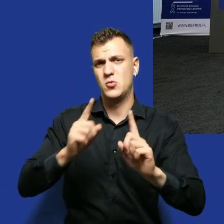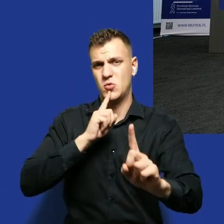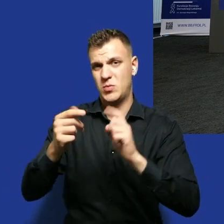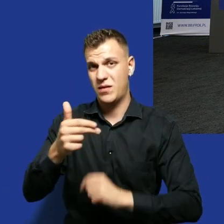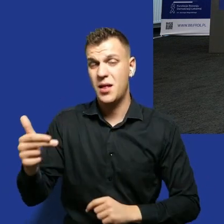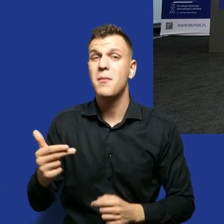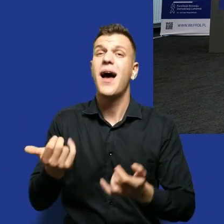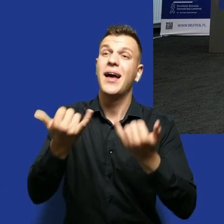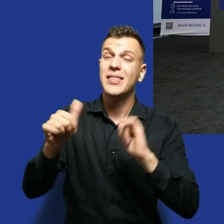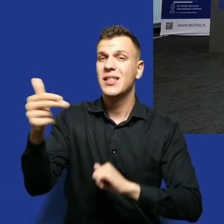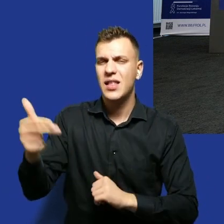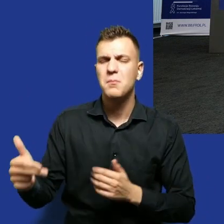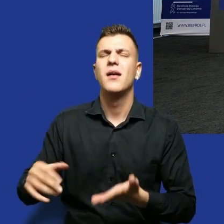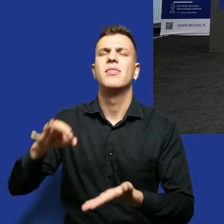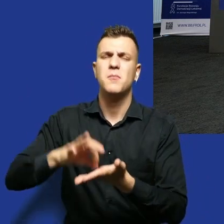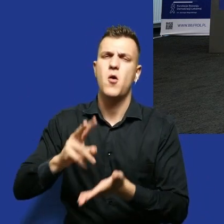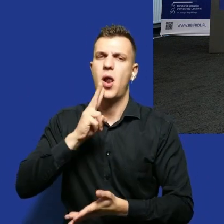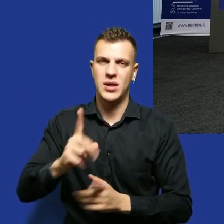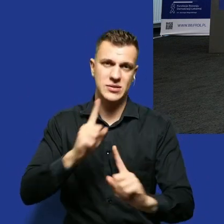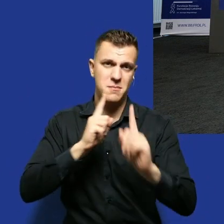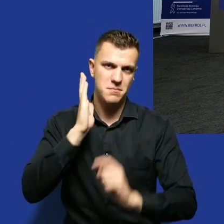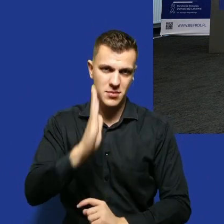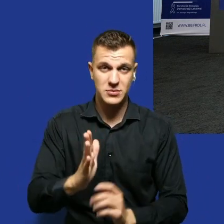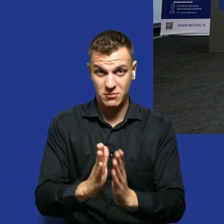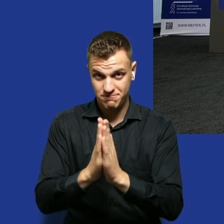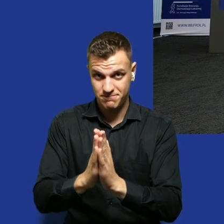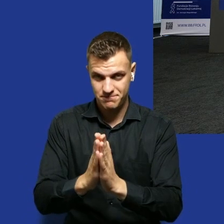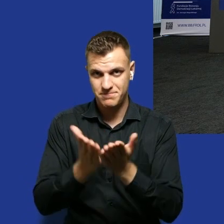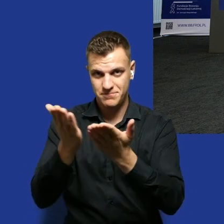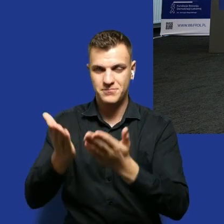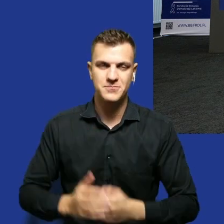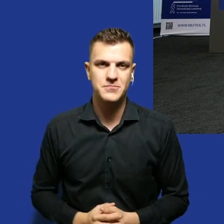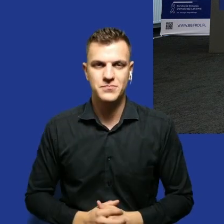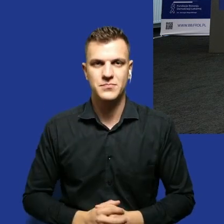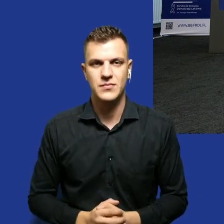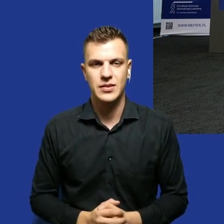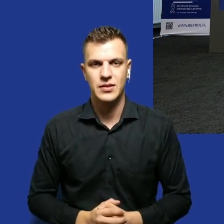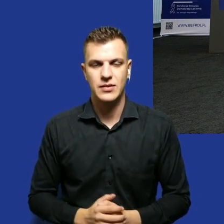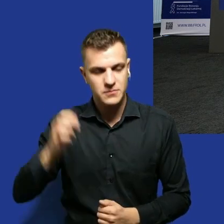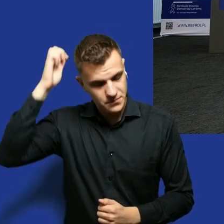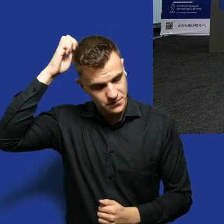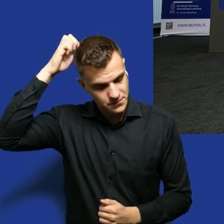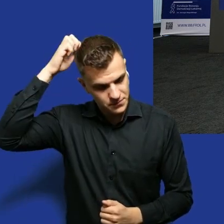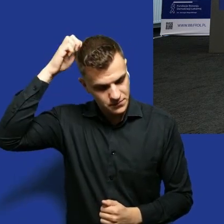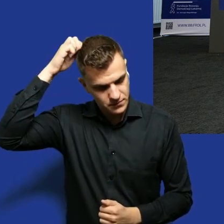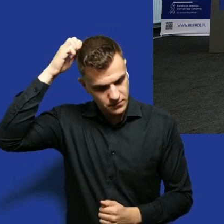O wszystkich innych porozmawiamy na kolacji. Proszę, pierwszy głos. Pierwszy i tutaj drugi rząd pani.